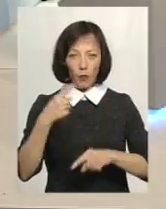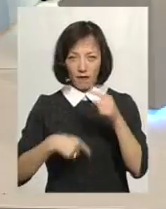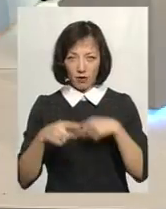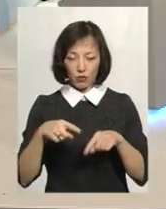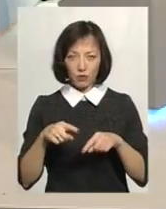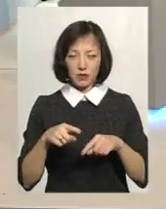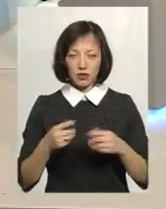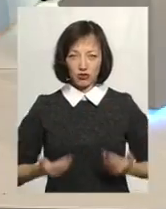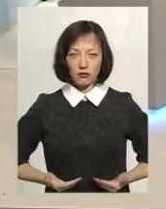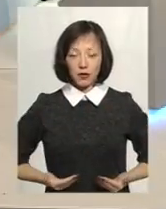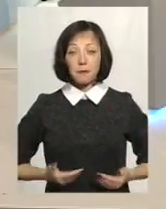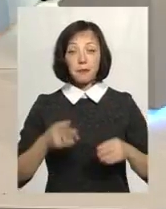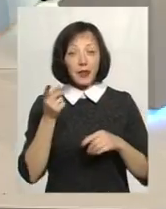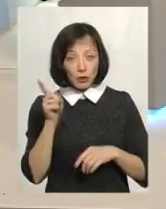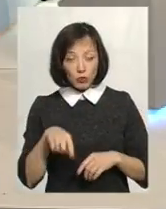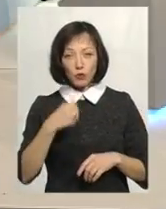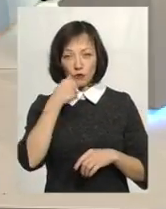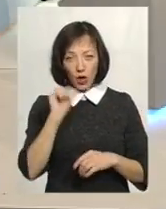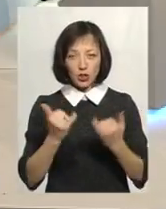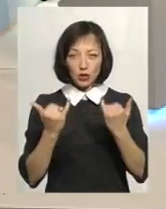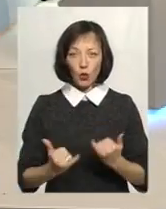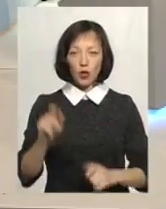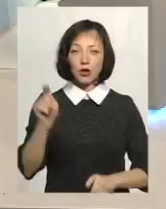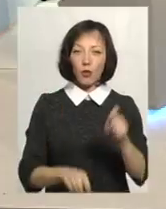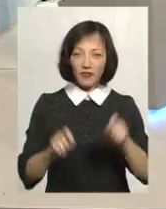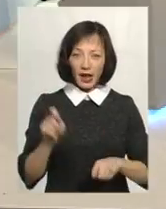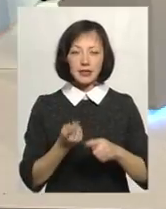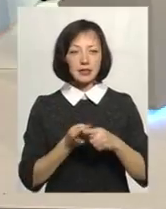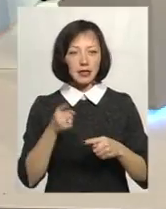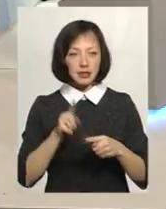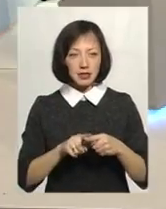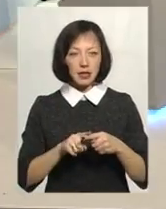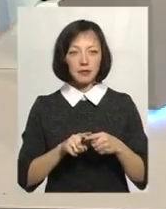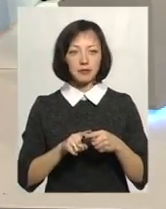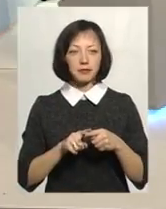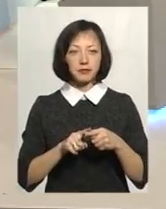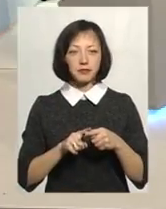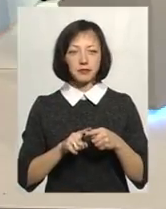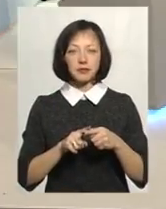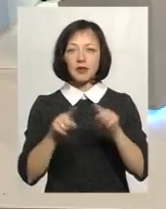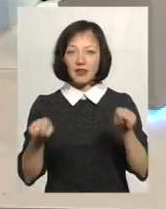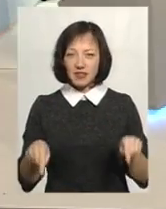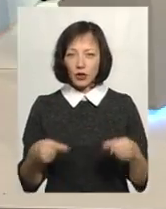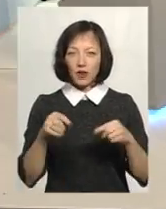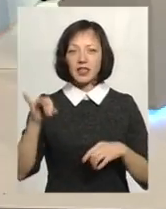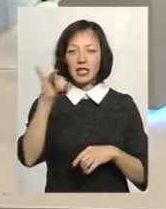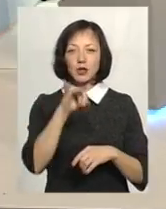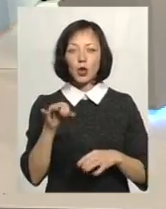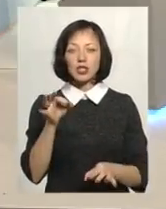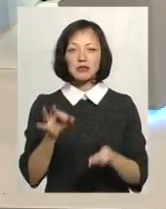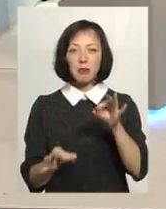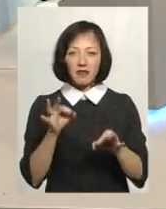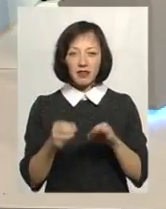Тому вчорашня і сьогоднішня конференція – це, звичайно, встановлення історичної справедливості.